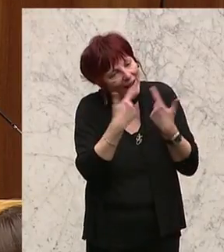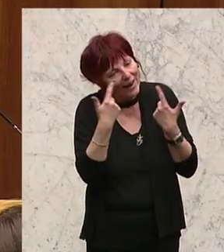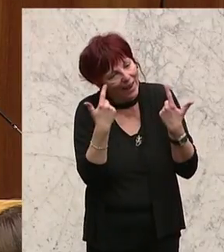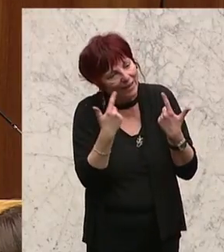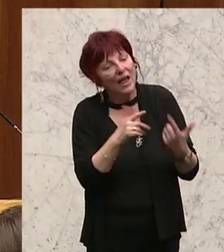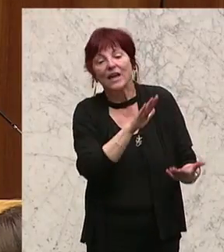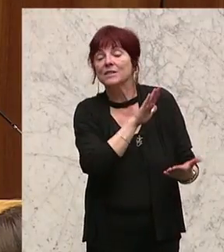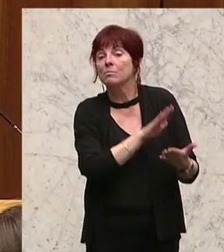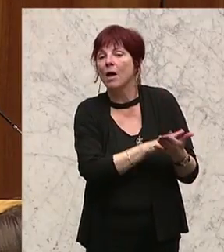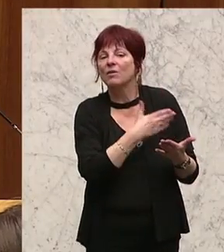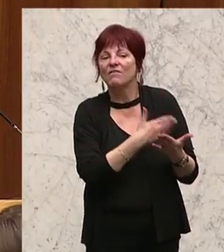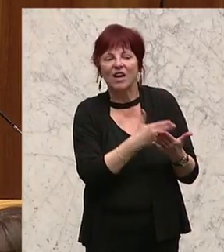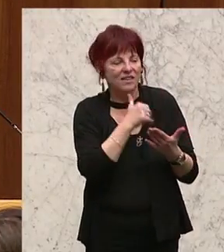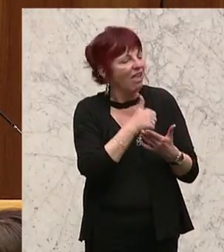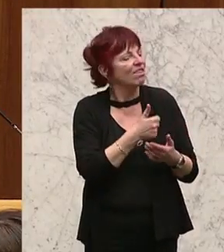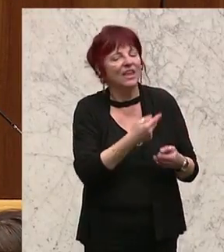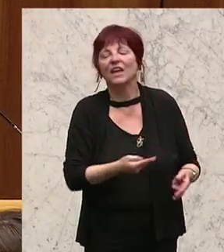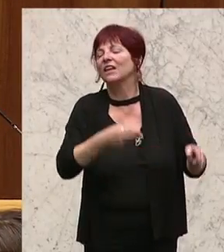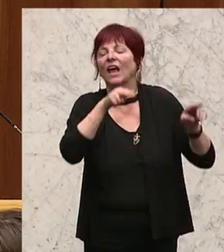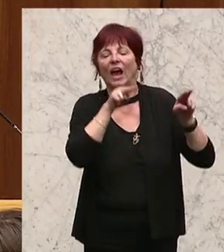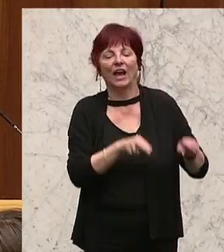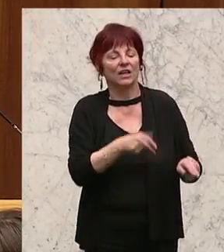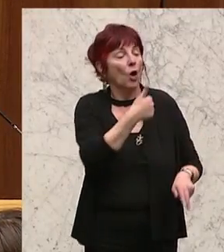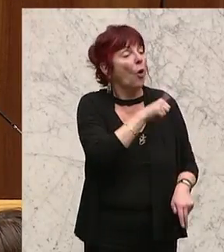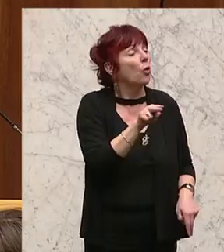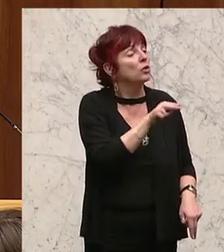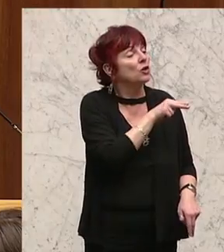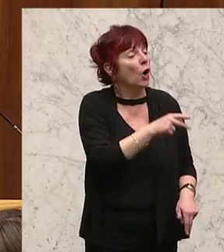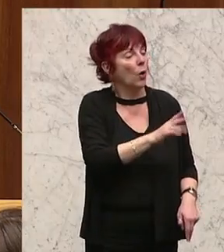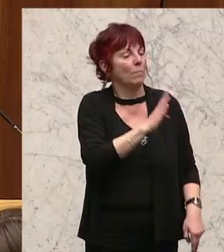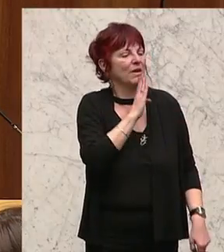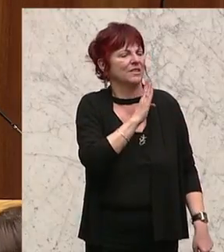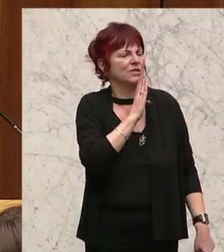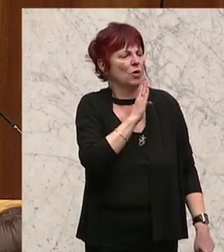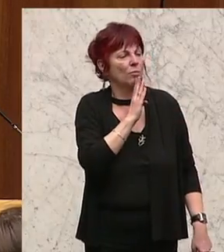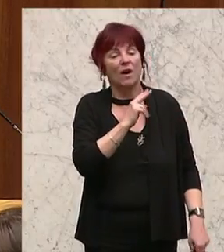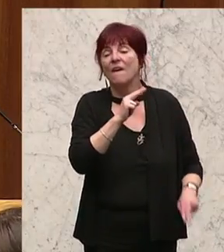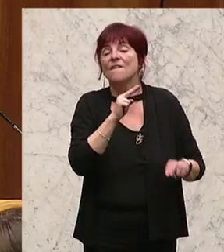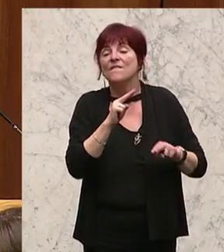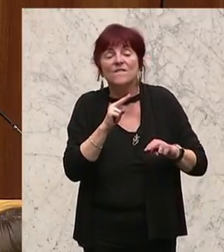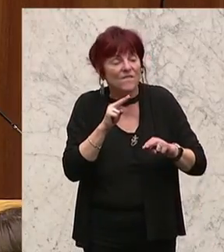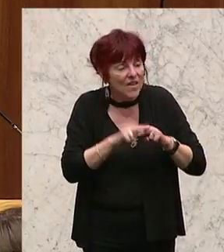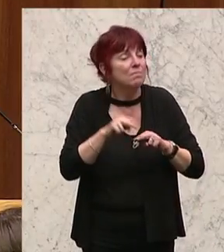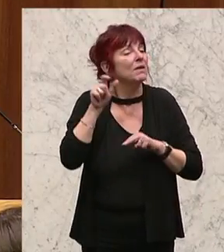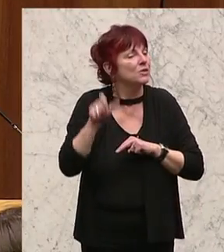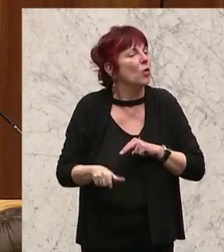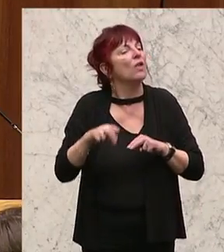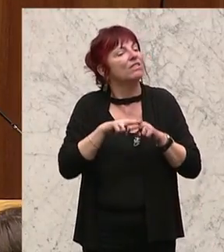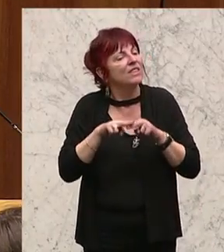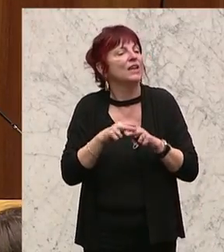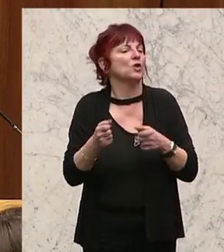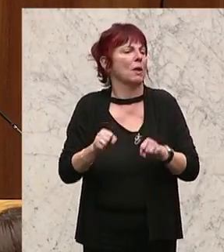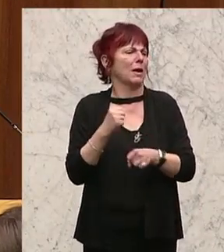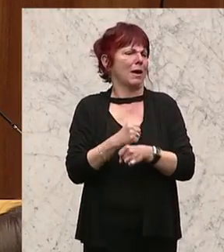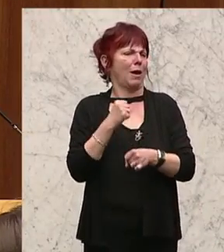ist. Eine höchst Ungerechtigkeit, 100 Euro Pension einem Nationalbankpensionisten zu geben. Jemanden zu geben, der